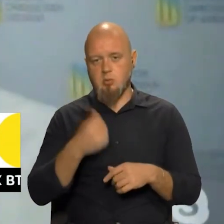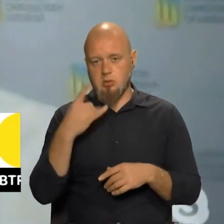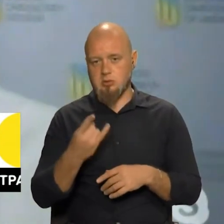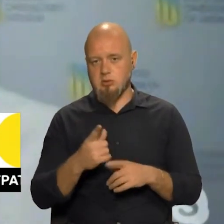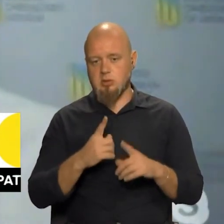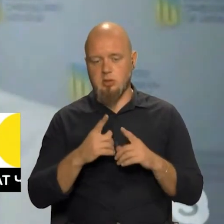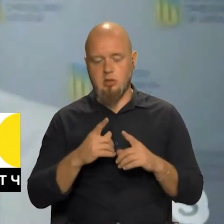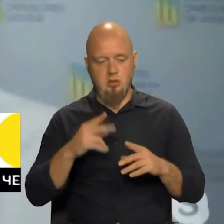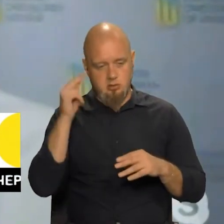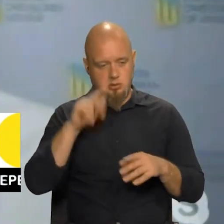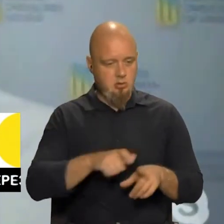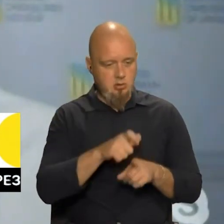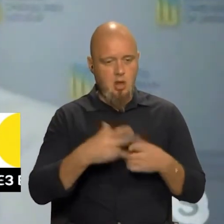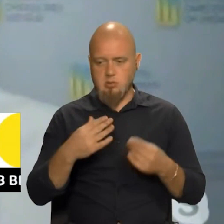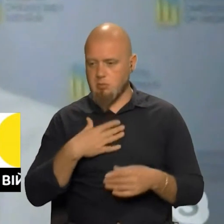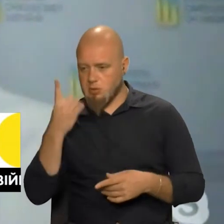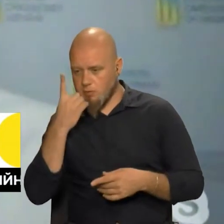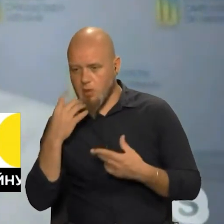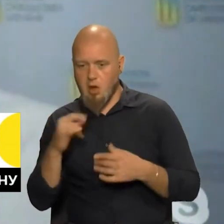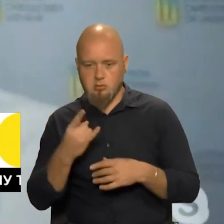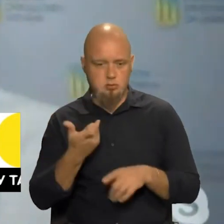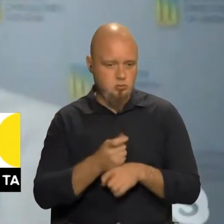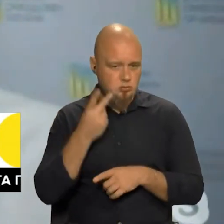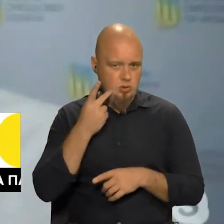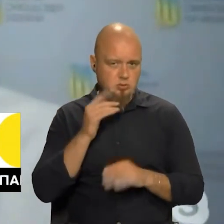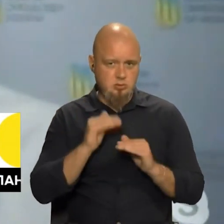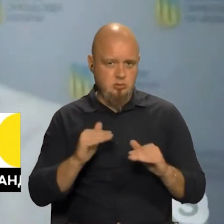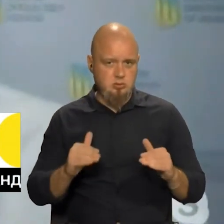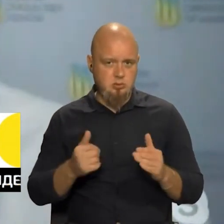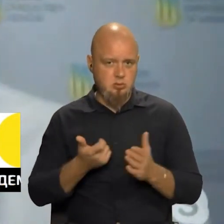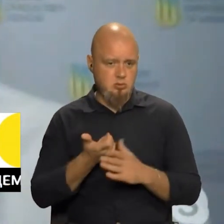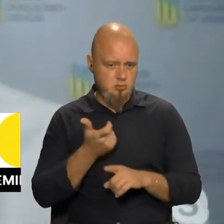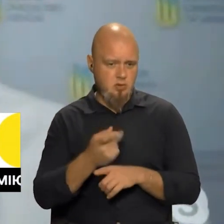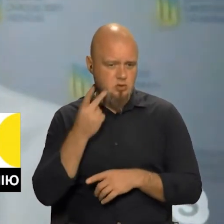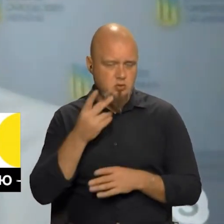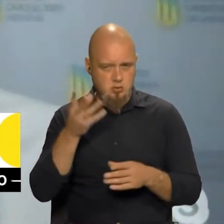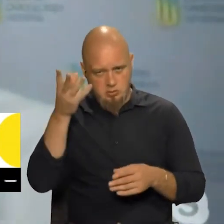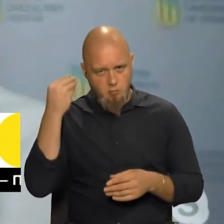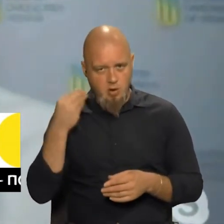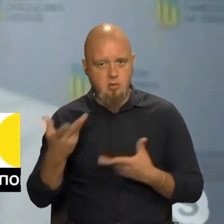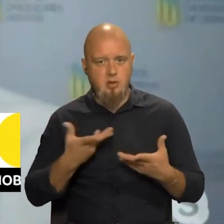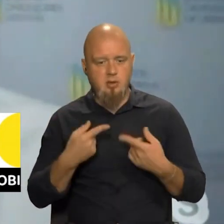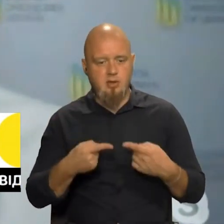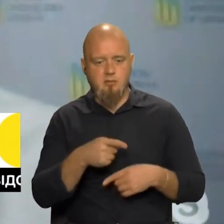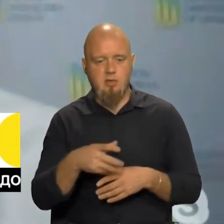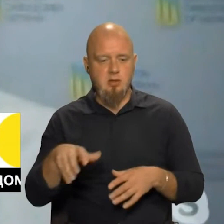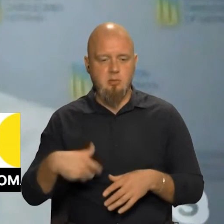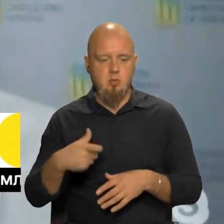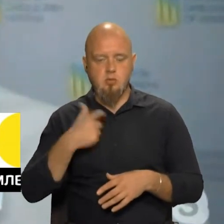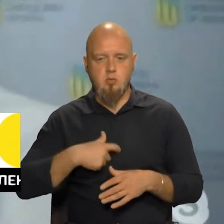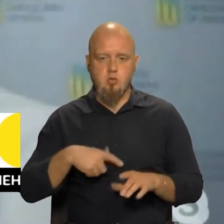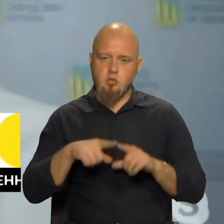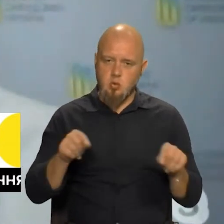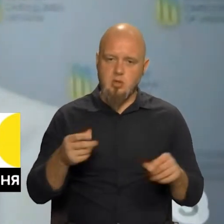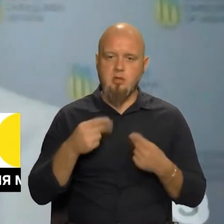дитина йде з занять. А де мій телефон? А дитина дуже часто, діти, до речі, доволі часто забувають, які речі вони беруть з собою до